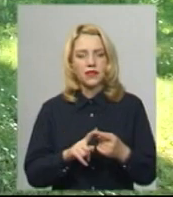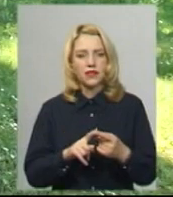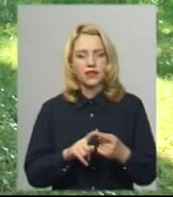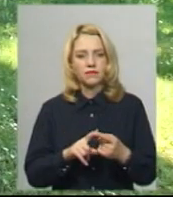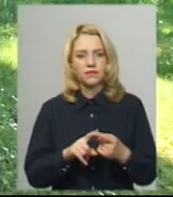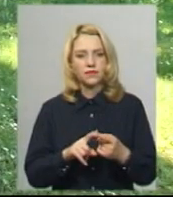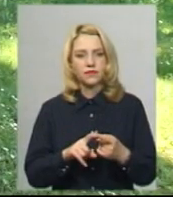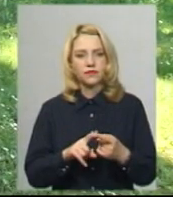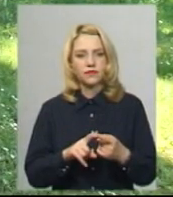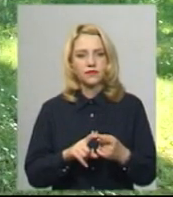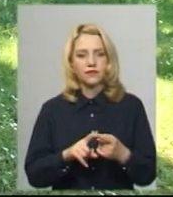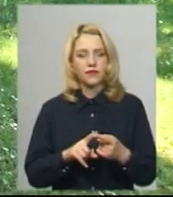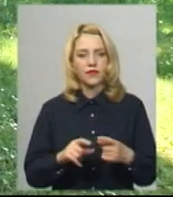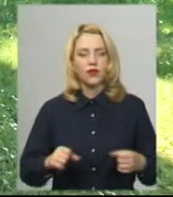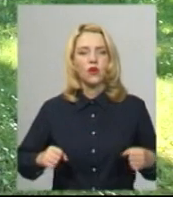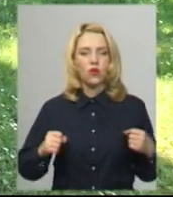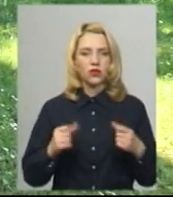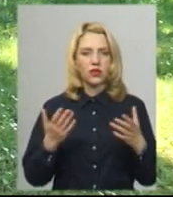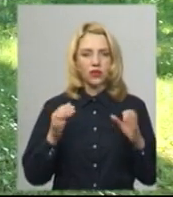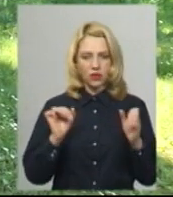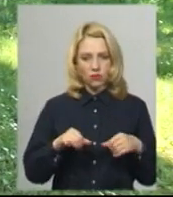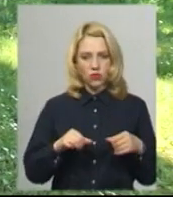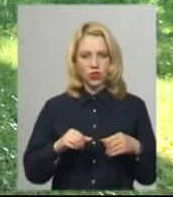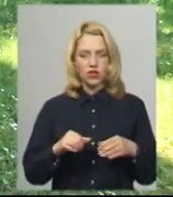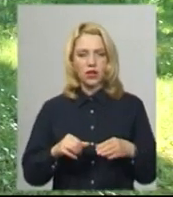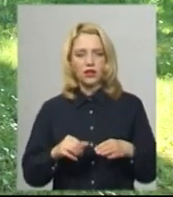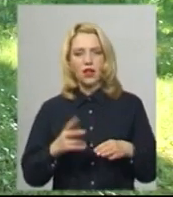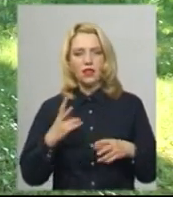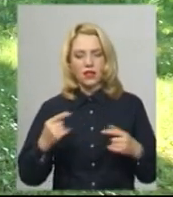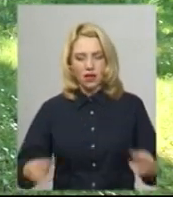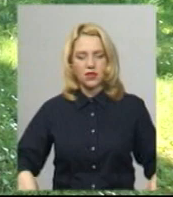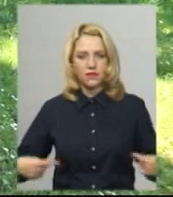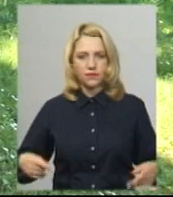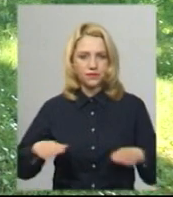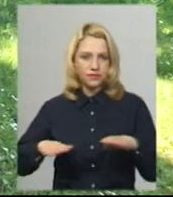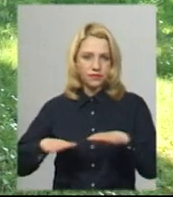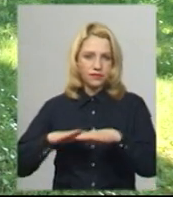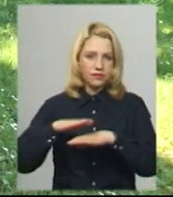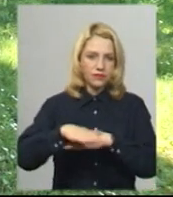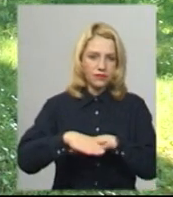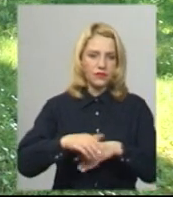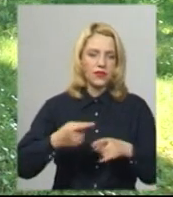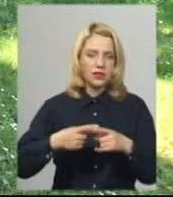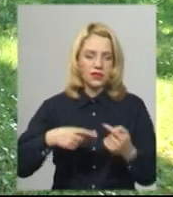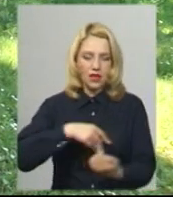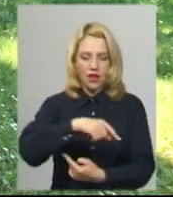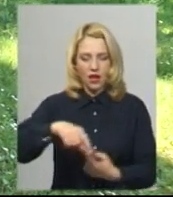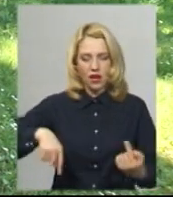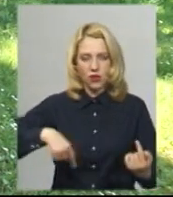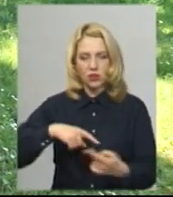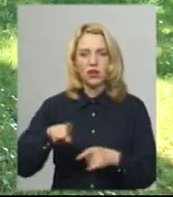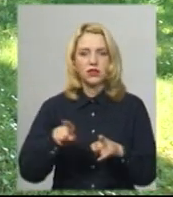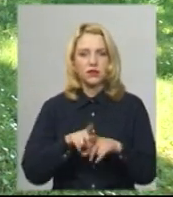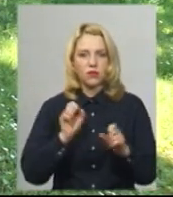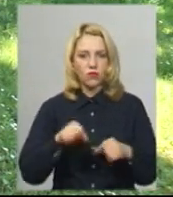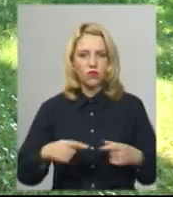гойдалки, на яких можна заїхати на інвалідному візку. Це і каруселька, на яку можна заїхати на інвалідному